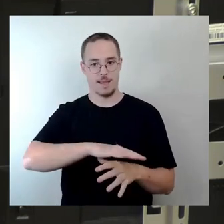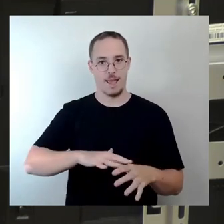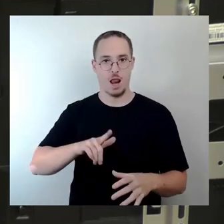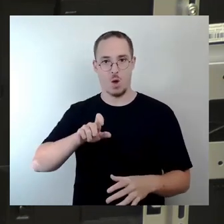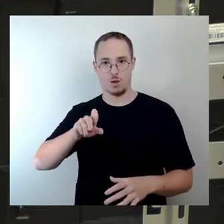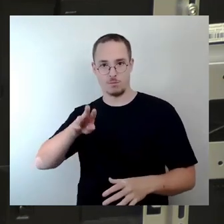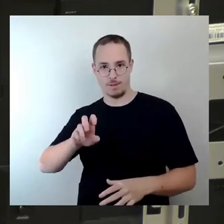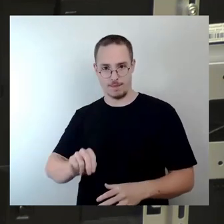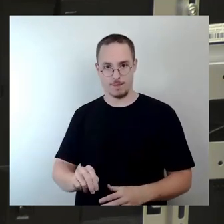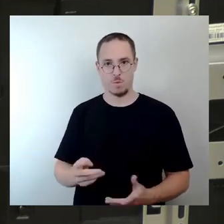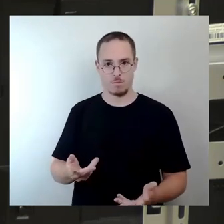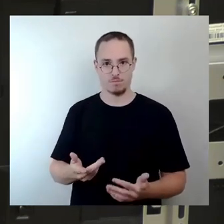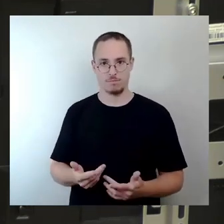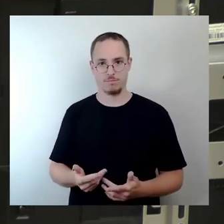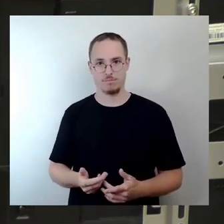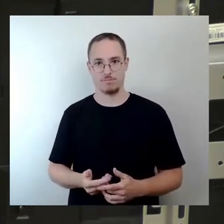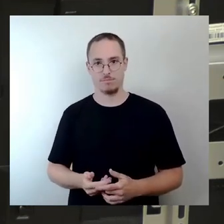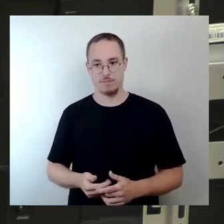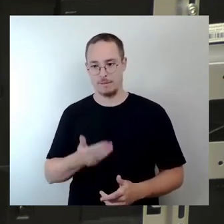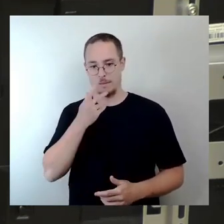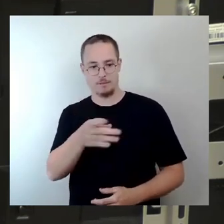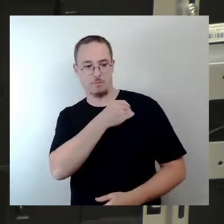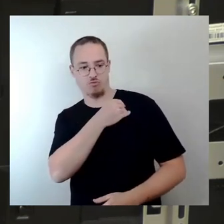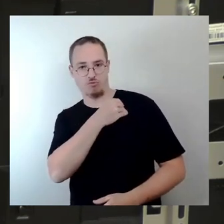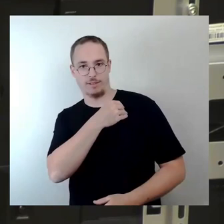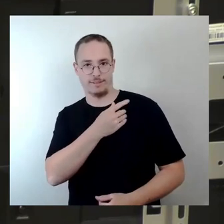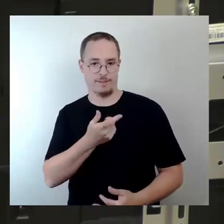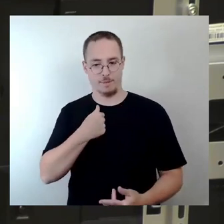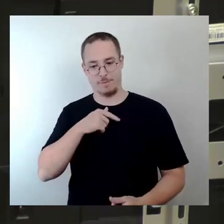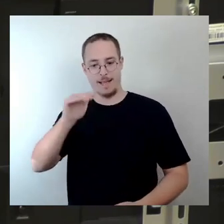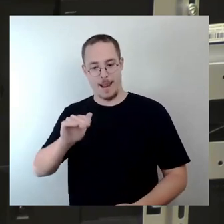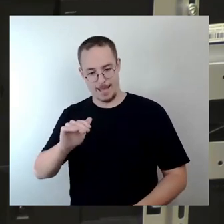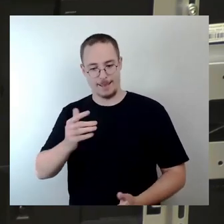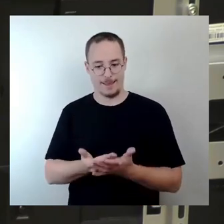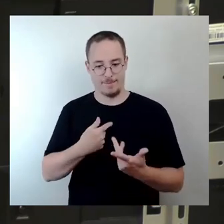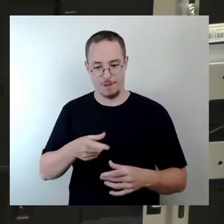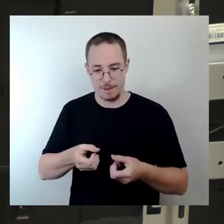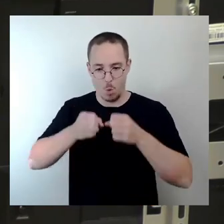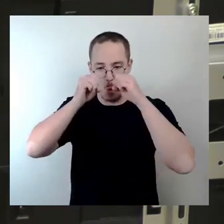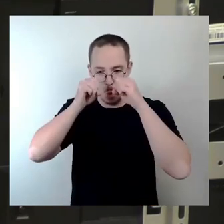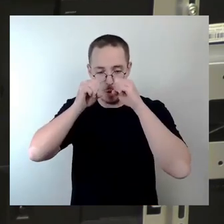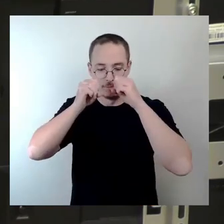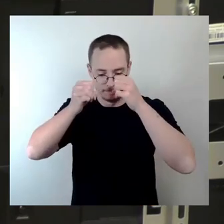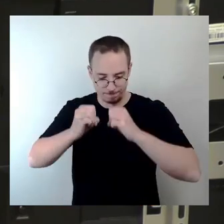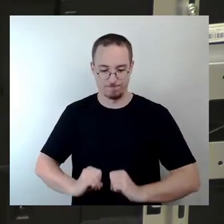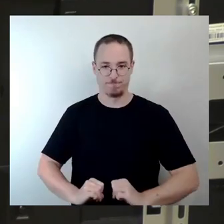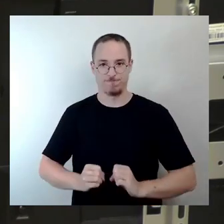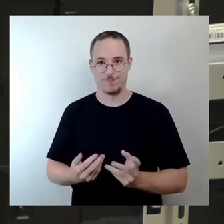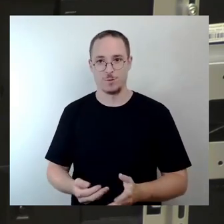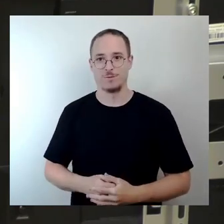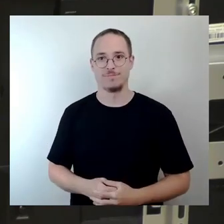Danke. Ich habe hier gerade Hinweis bekommen. Ich bin halt körperlich nicht so groß und dann muss man halt bitte gucken, was geht. Dankeschön.